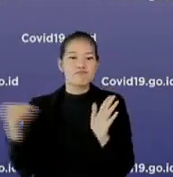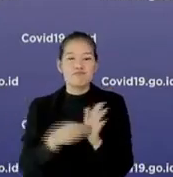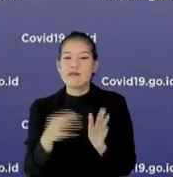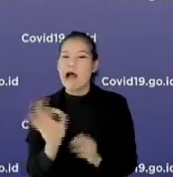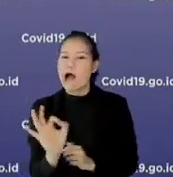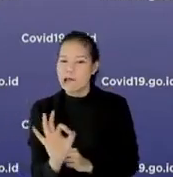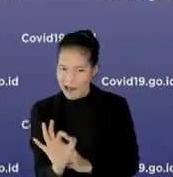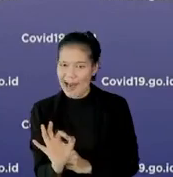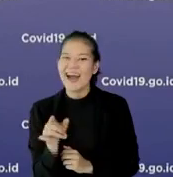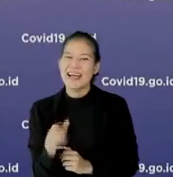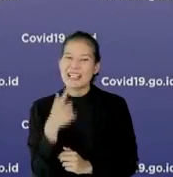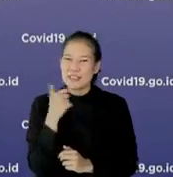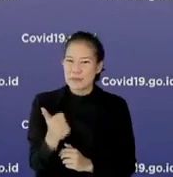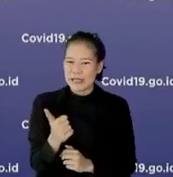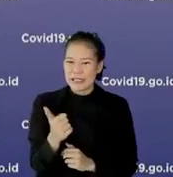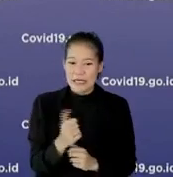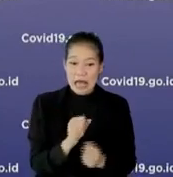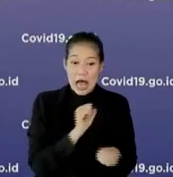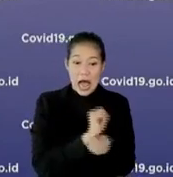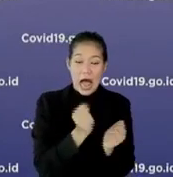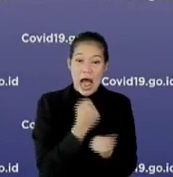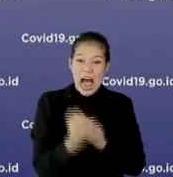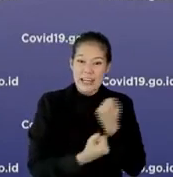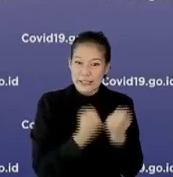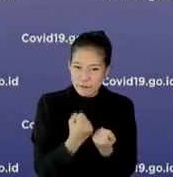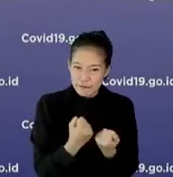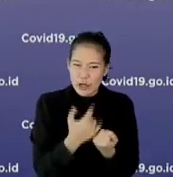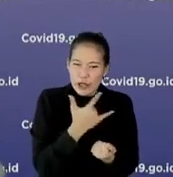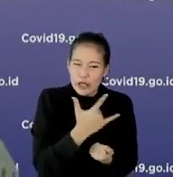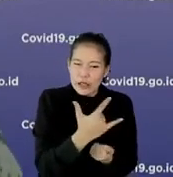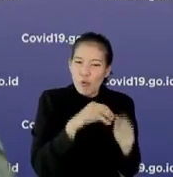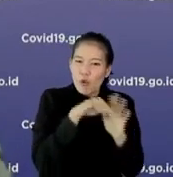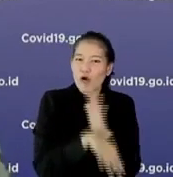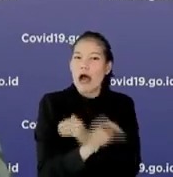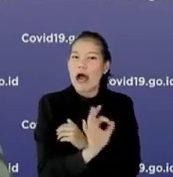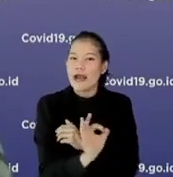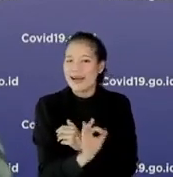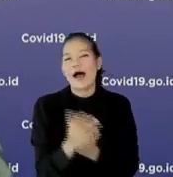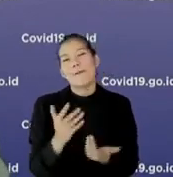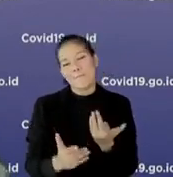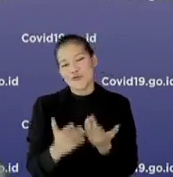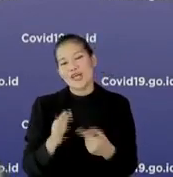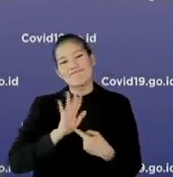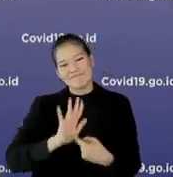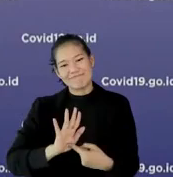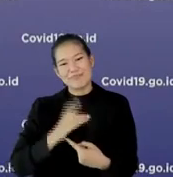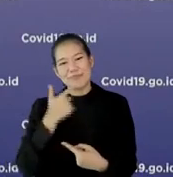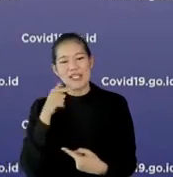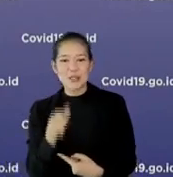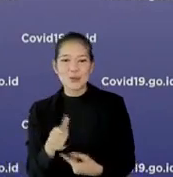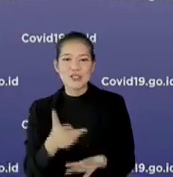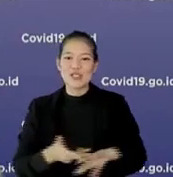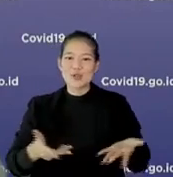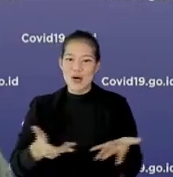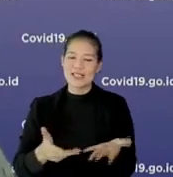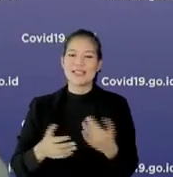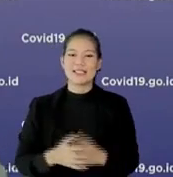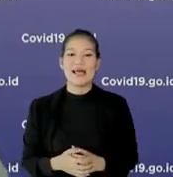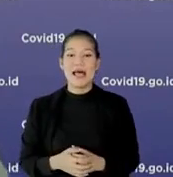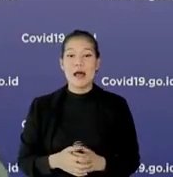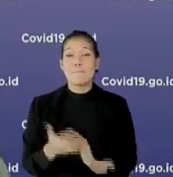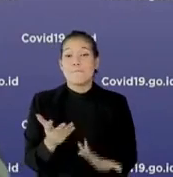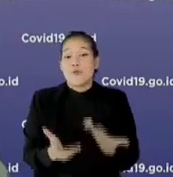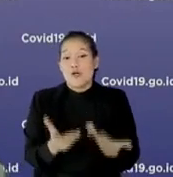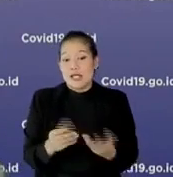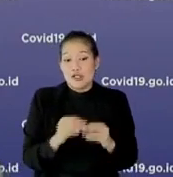dilakukan. Jadi, kesannya jumlah kasus aktif itu tidak berkurang-kurang. Jadi, ini salah satu mungkin ya, gambaran yang saat ini kita miliki, jangan